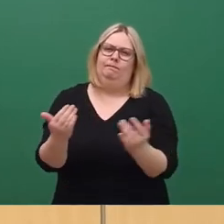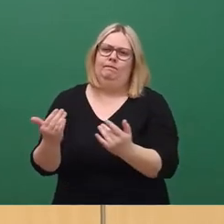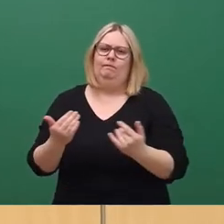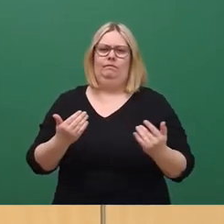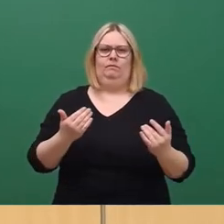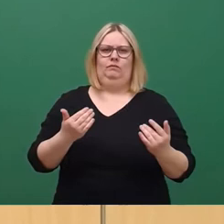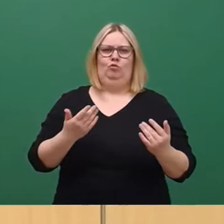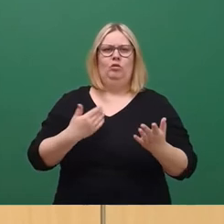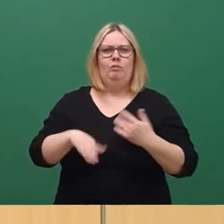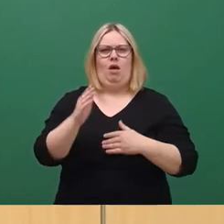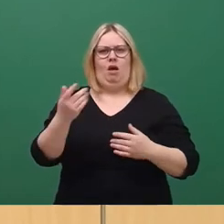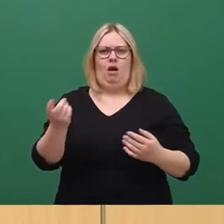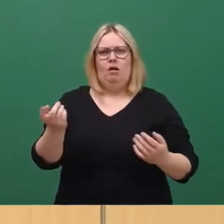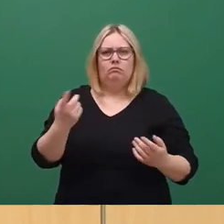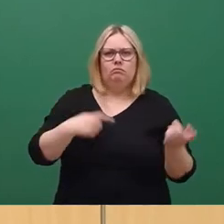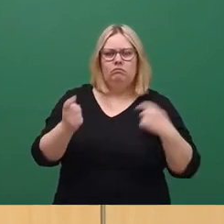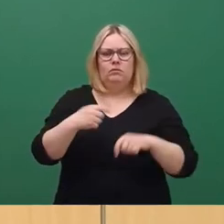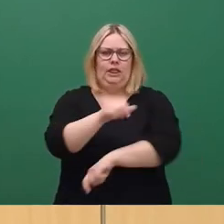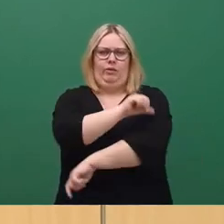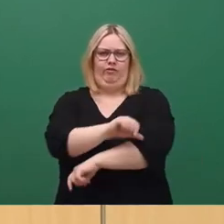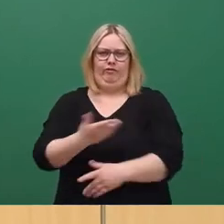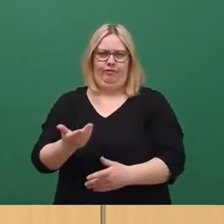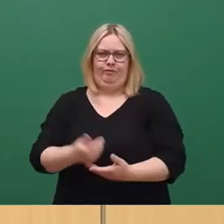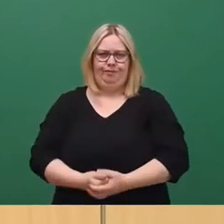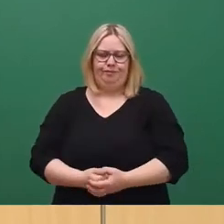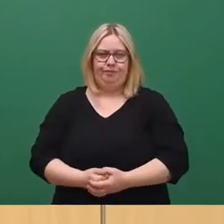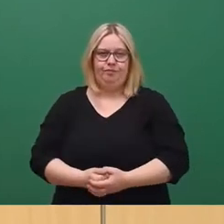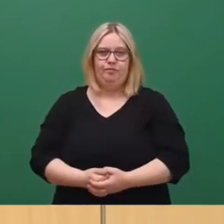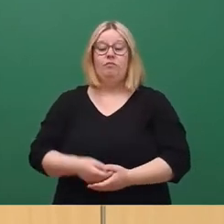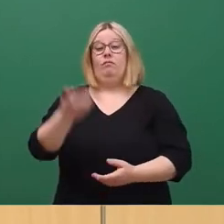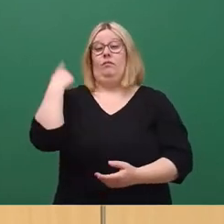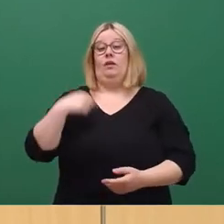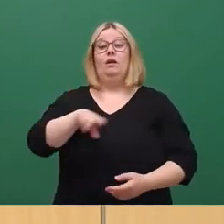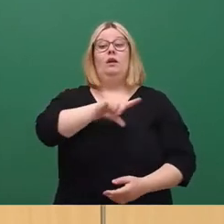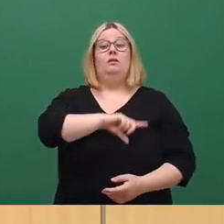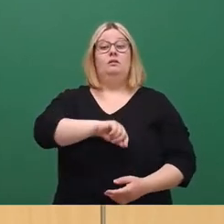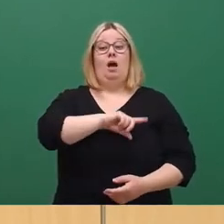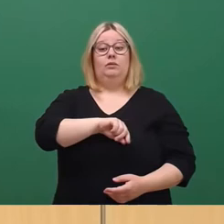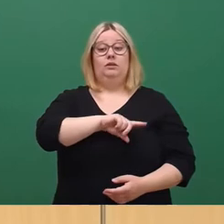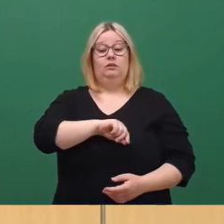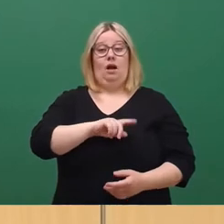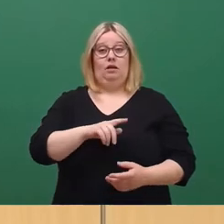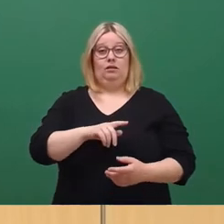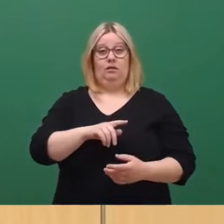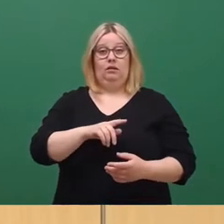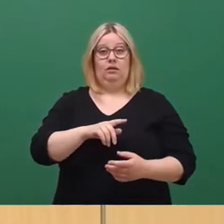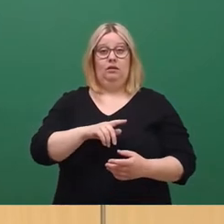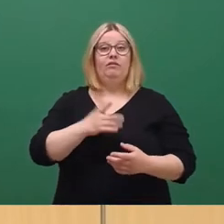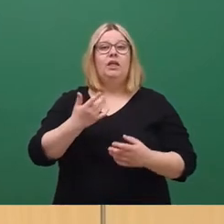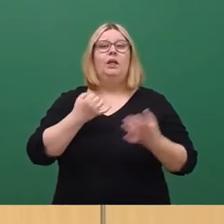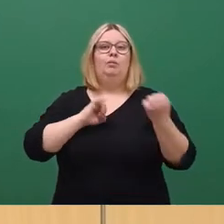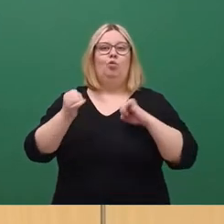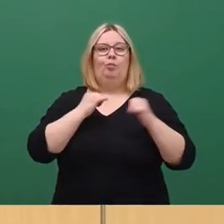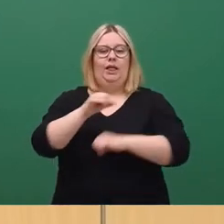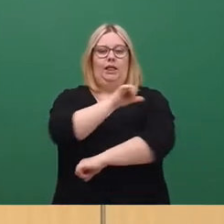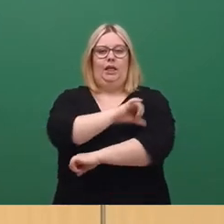bisher Unentschlossenen heranzubringen. Schon am Samstag startet dies mit einer mobilen Impfaktion zum